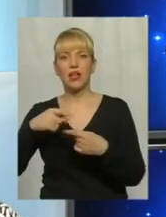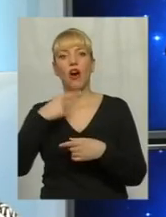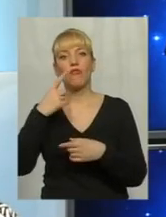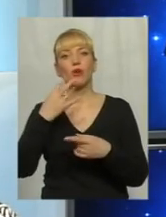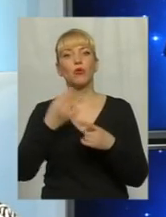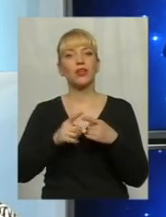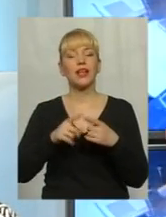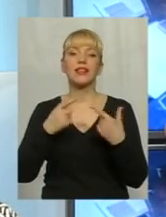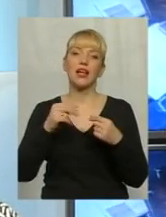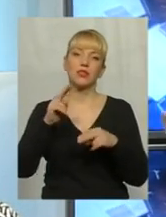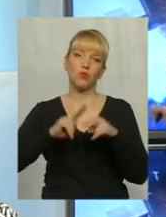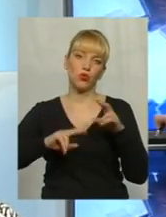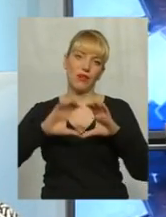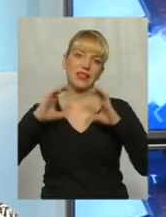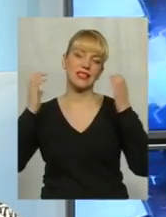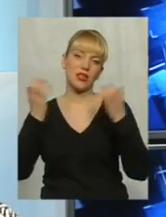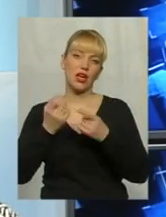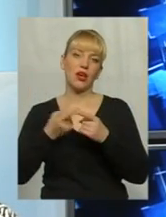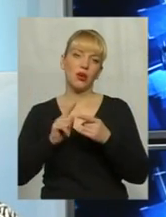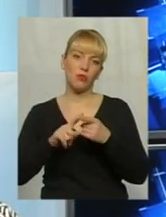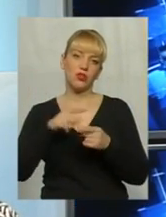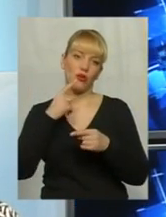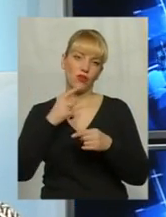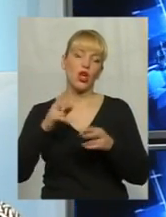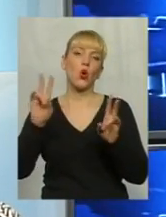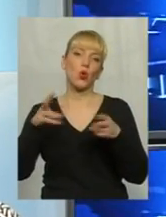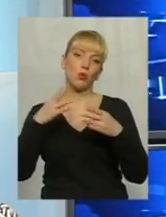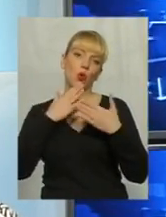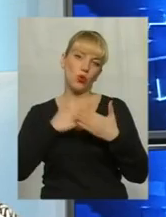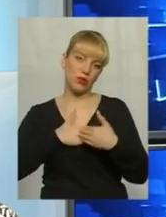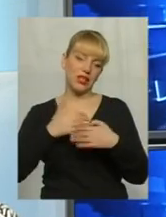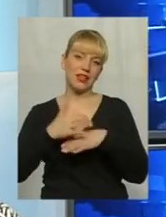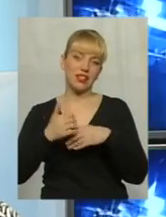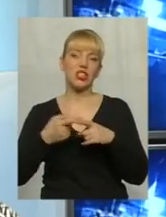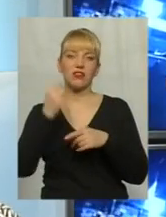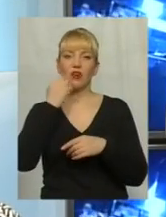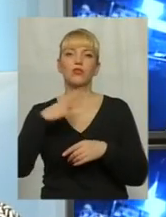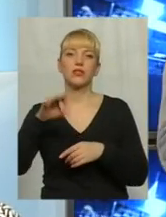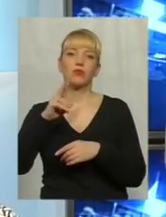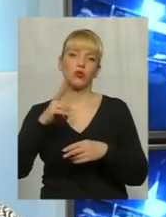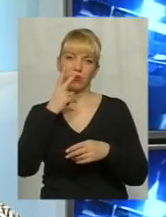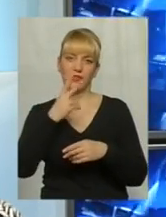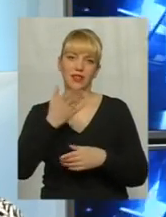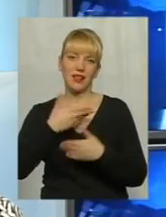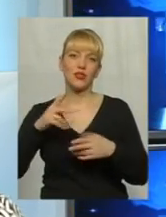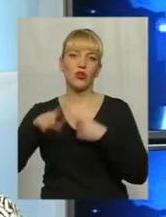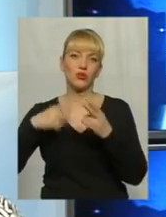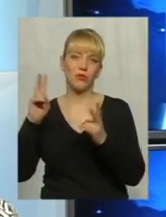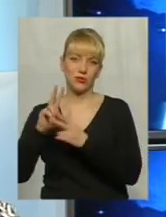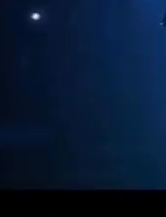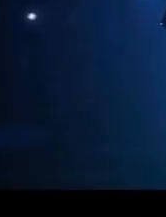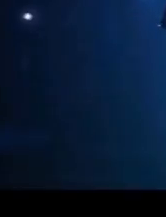стадіон, і що про це говорив клуб любителів кішок. Що ж, дякую всім, хто нас дивився. До зустрічі. Дякую.